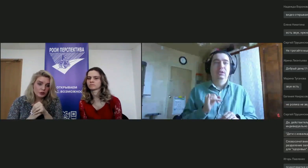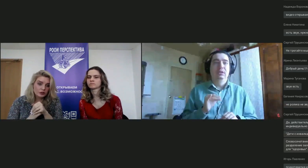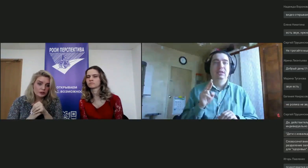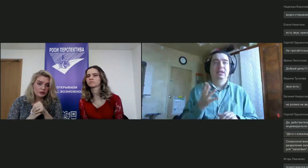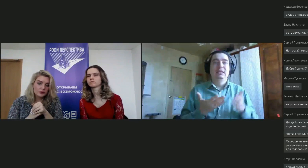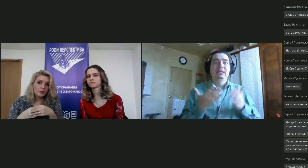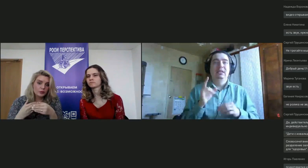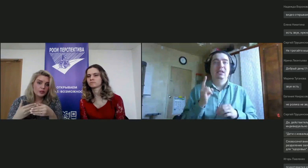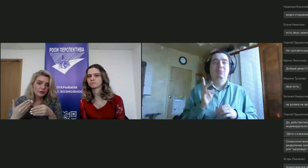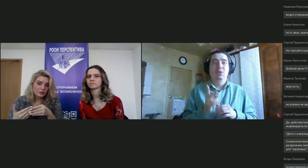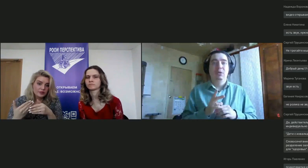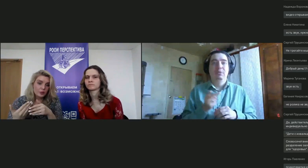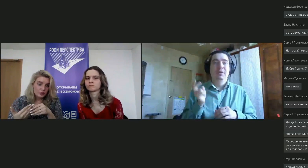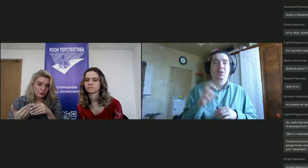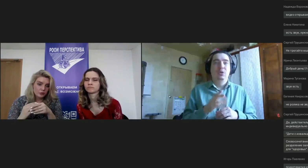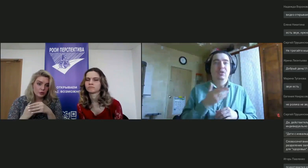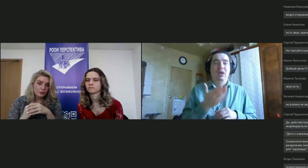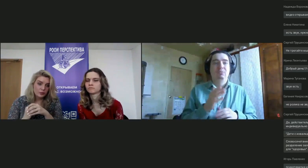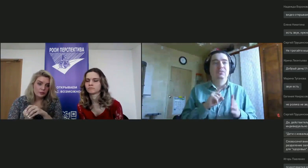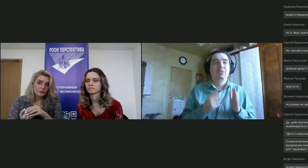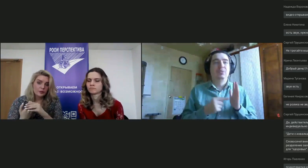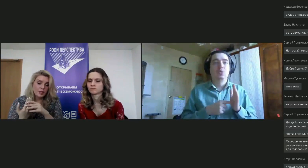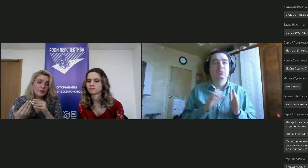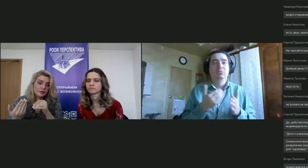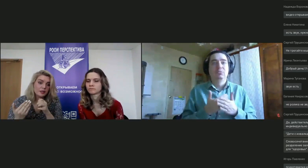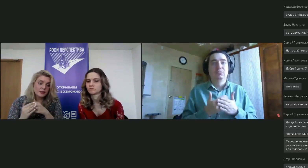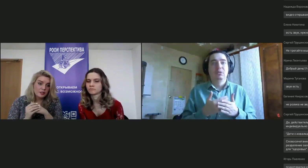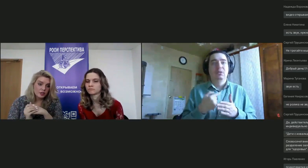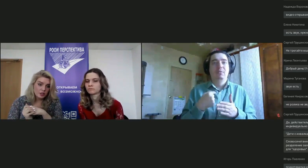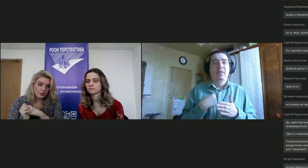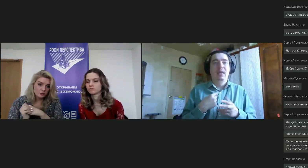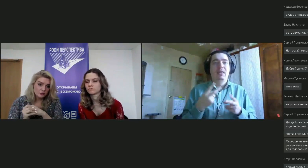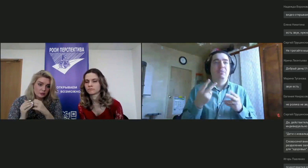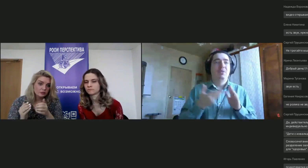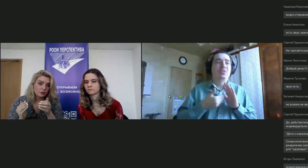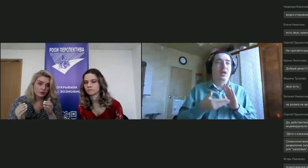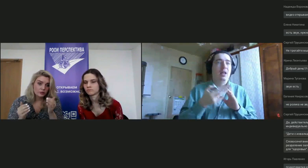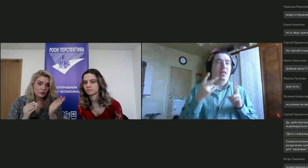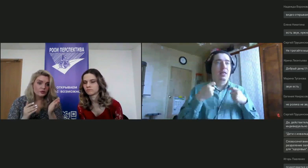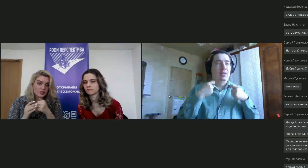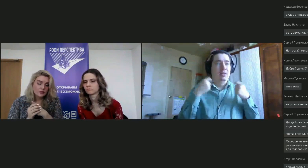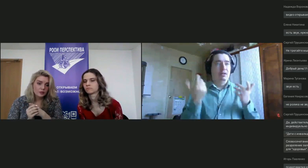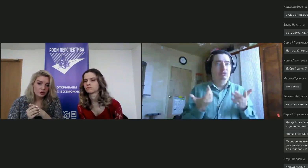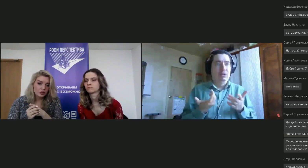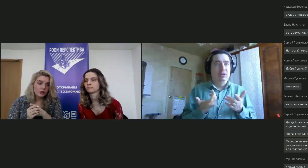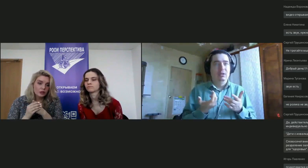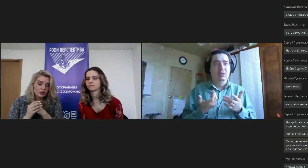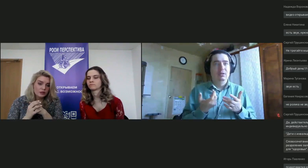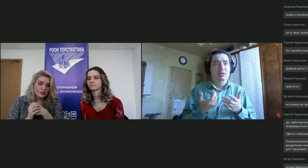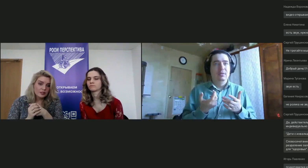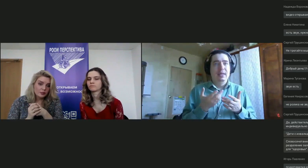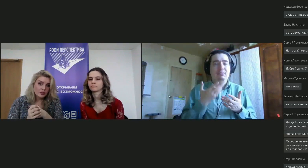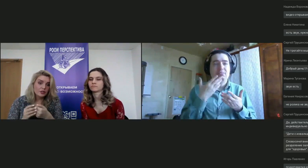Если ребенок приходит к вам с вопросом, что, например, меня позвали на день рождения, вот он встретил ребенка